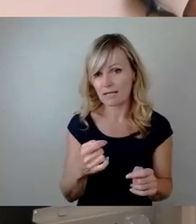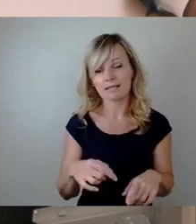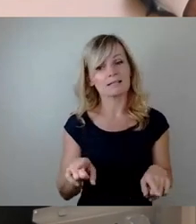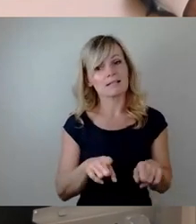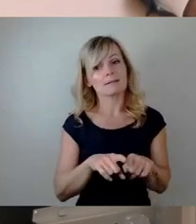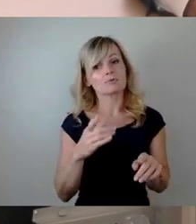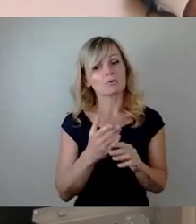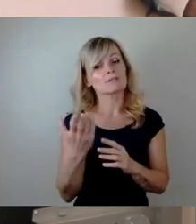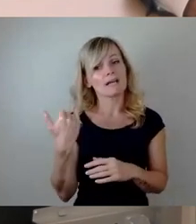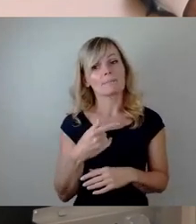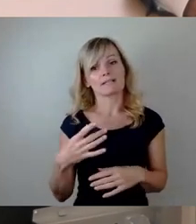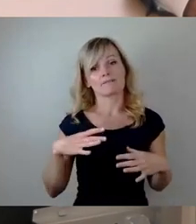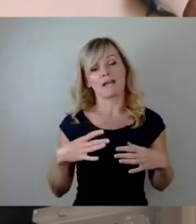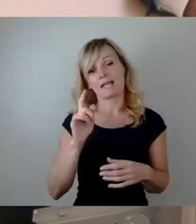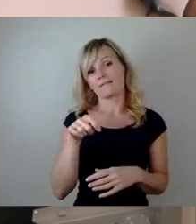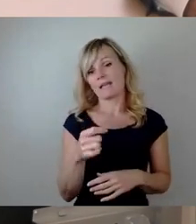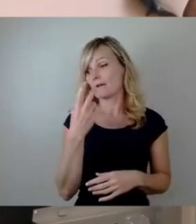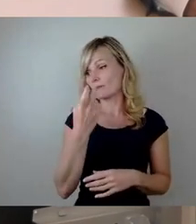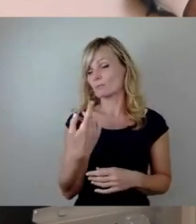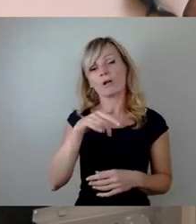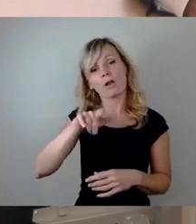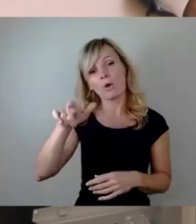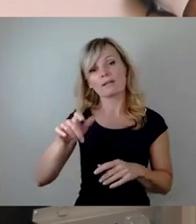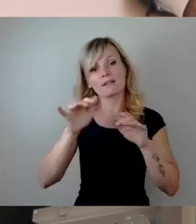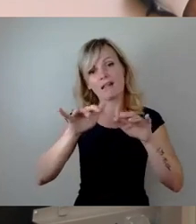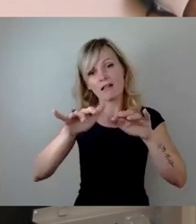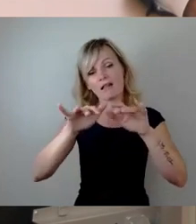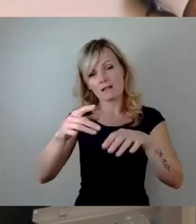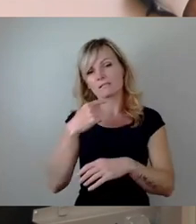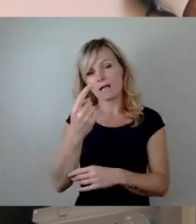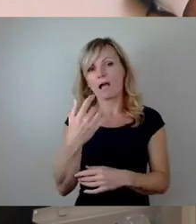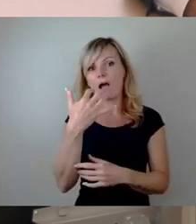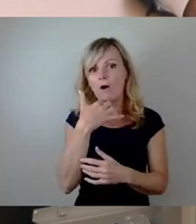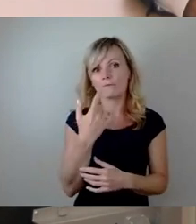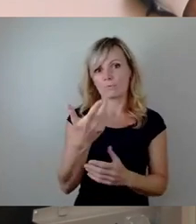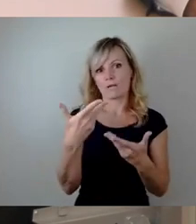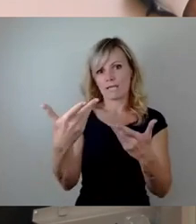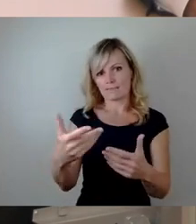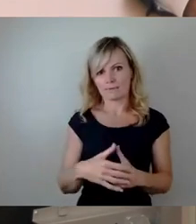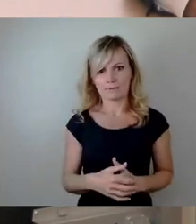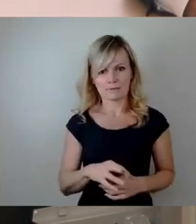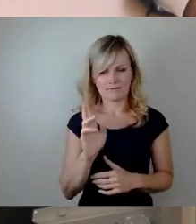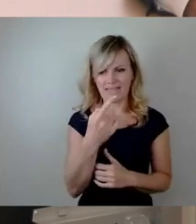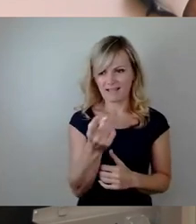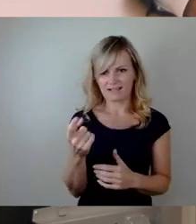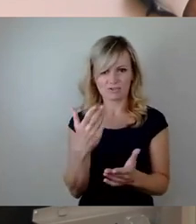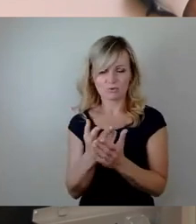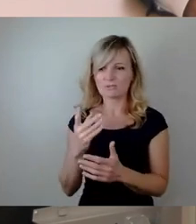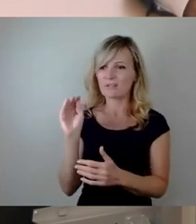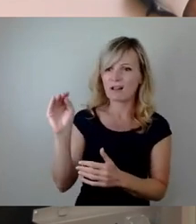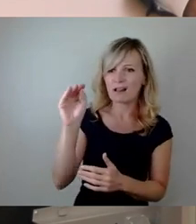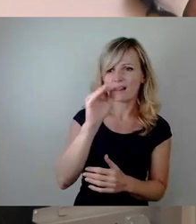Freien Wähler vorher gemacht haben, den Leuten eine Hoffnung zu geben, die es sozusagen gar nicht gibt,